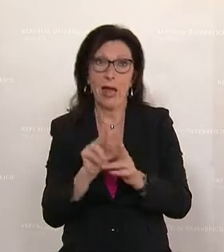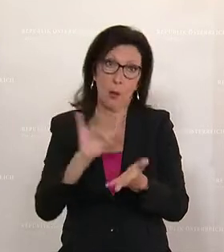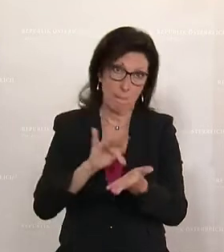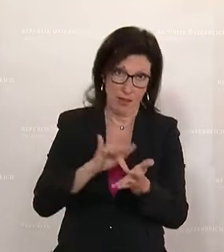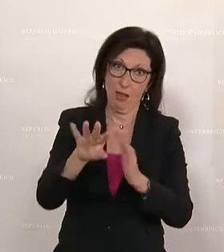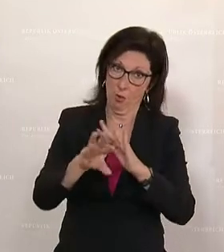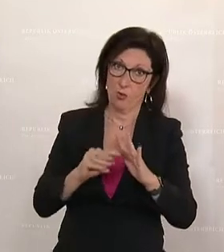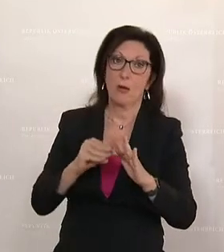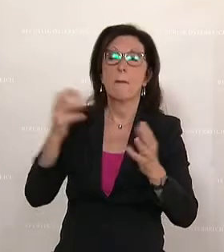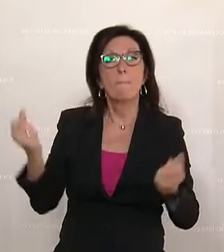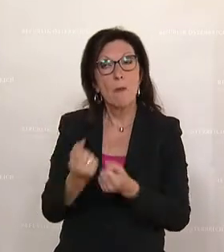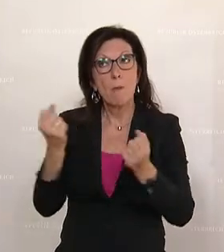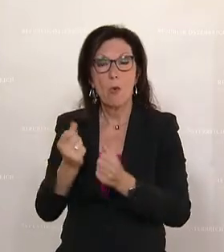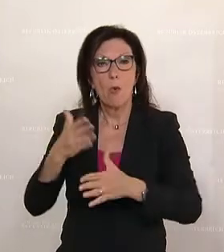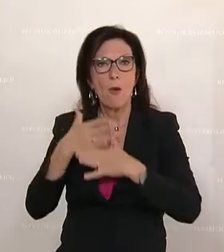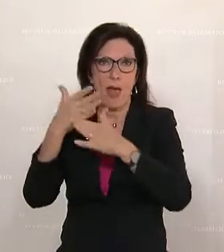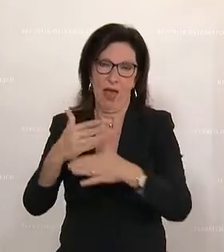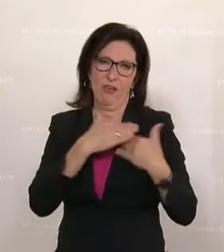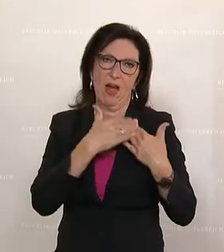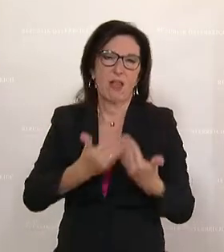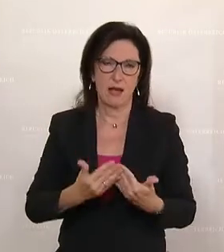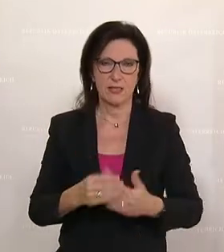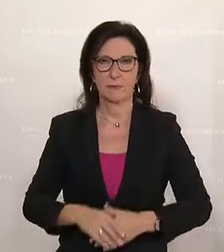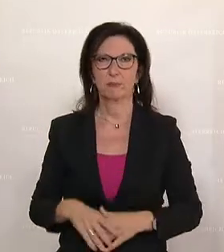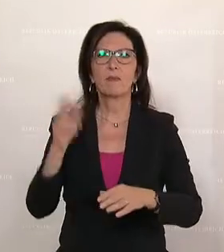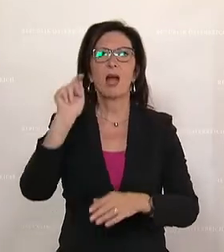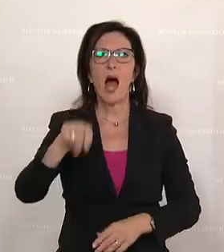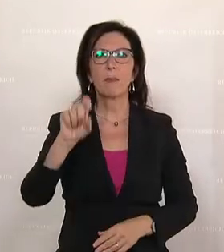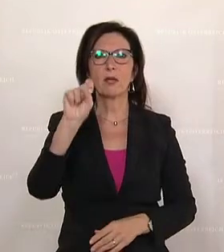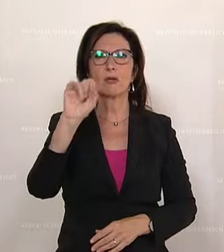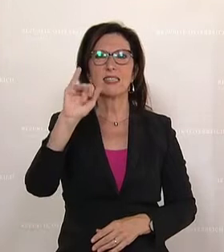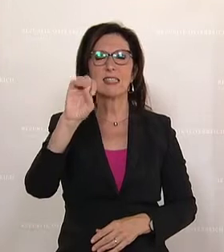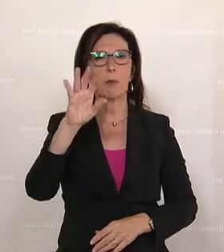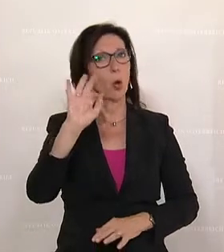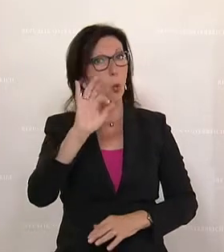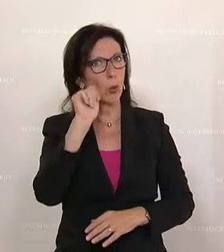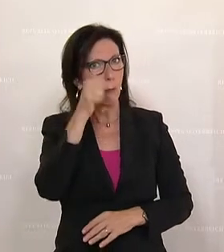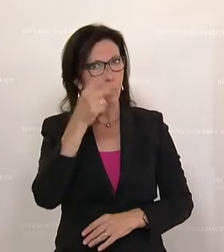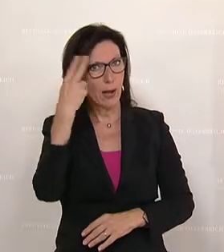Nächste Frage stellt der Abgeordnete Sieber, bitte sehr. Guten Morgen, Herr Bundeskanzler.